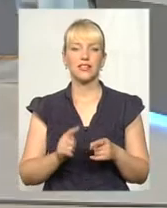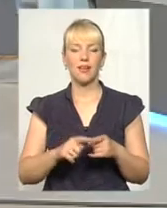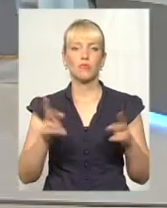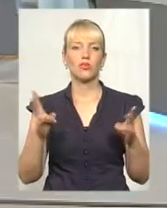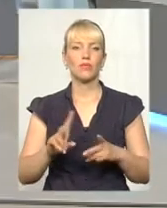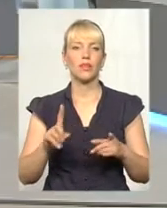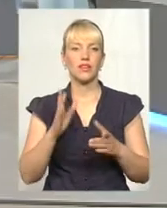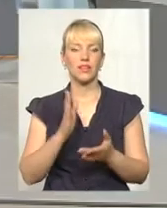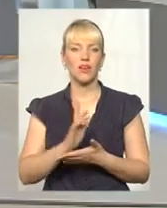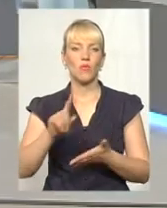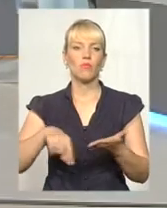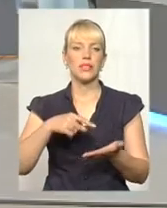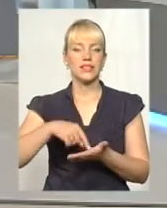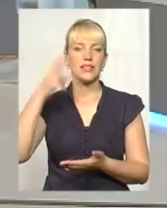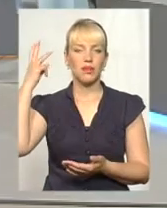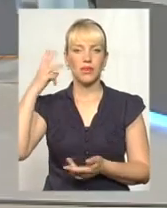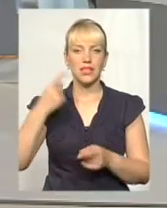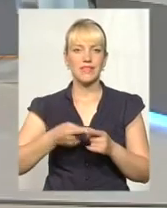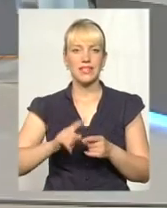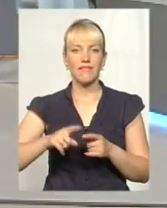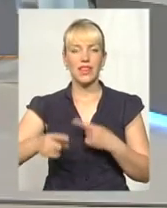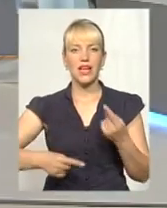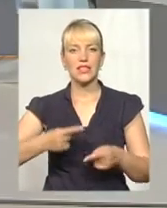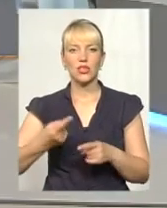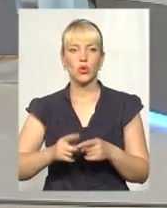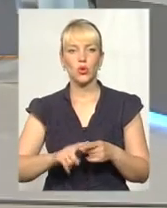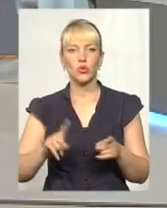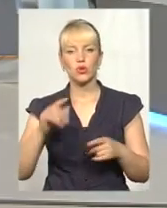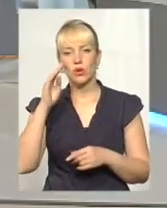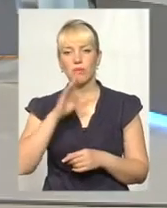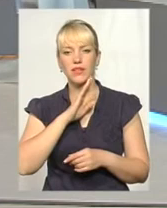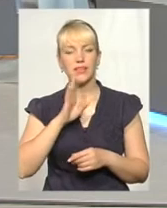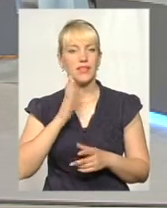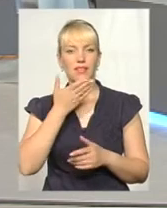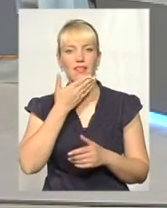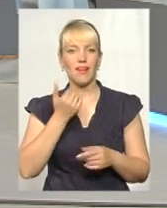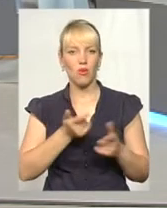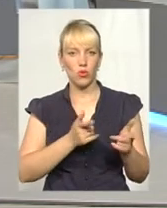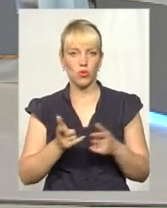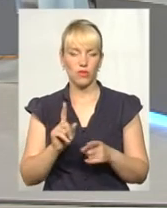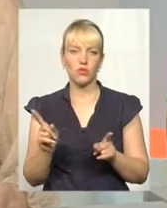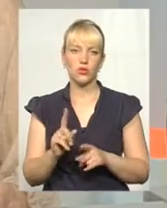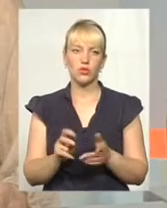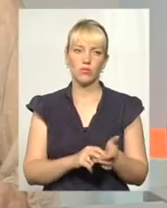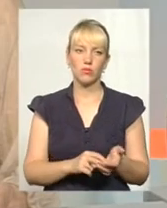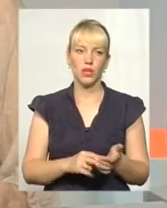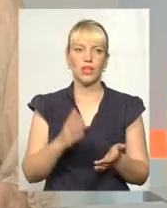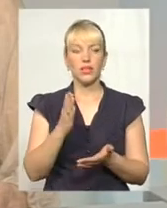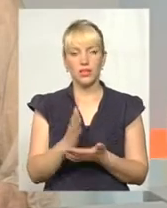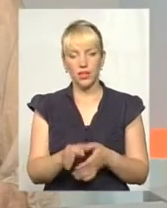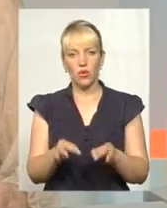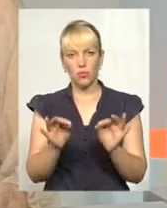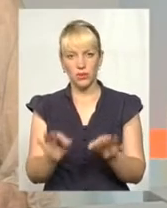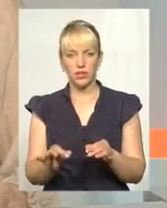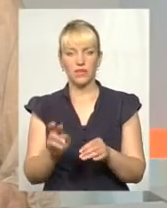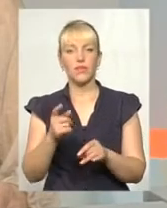місті Хмельницькому. І це наслідок того, що батьки не готові, чогось побоюються інколи, ну, об'єктивно. Тому що ми вже